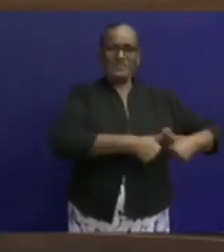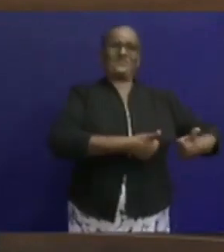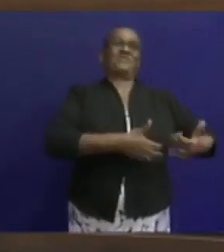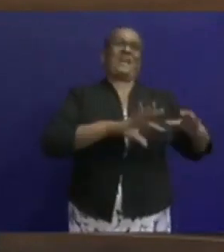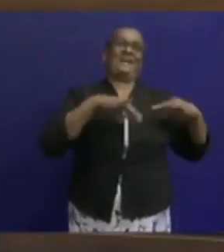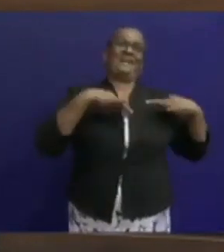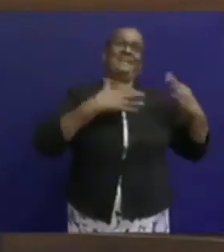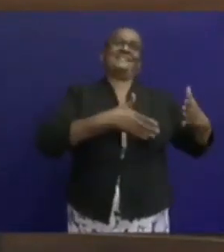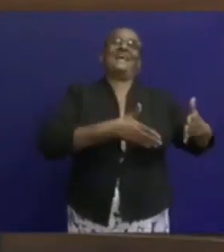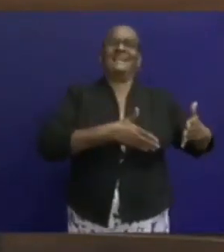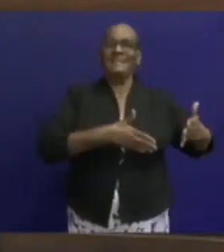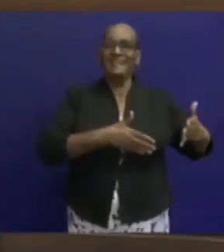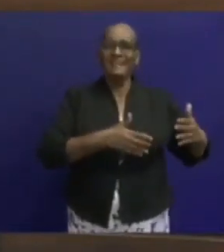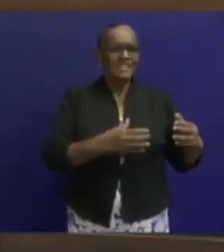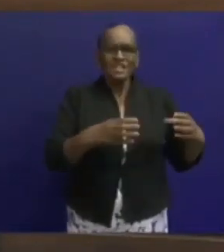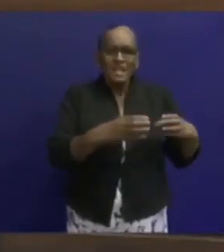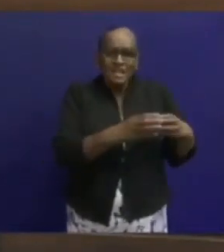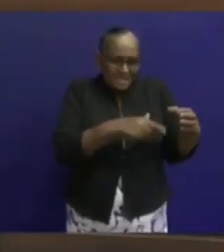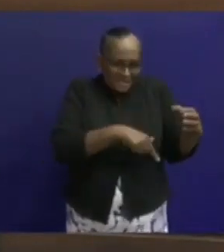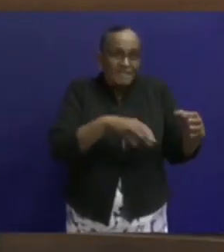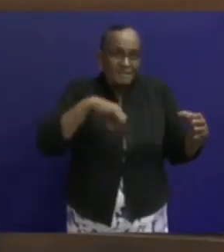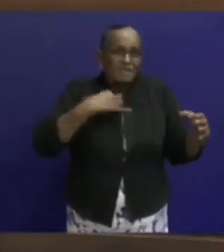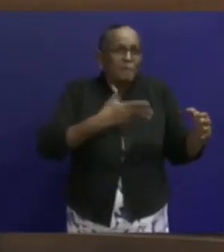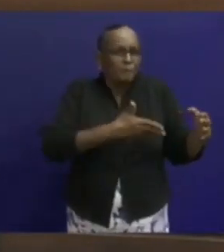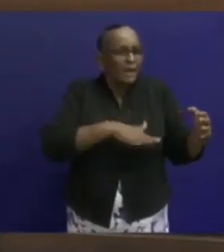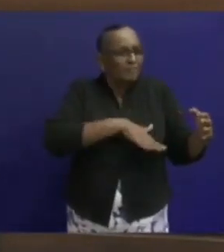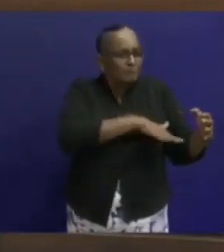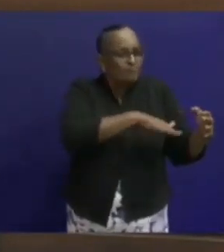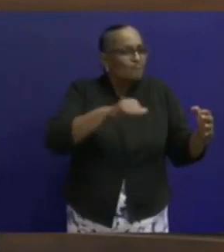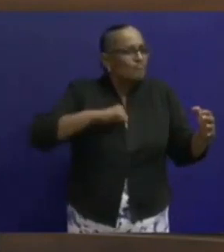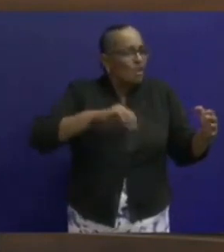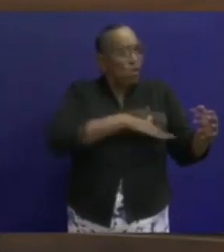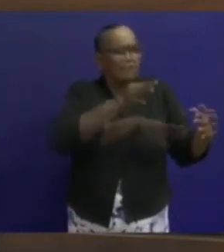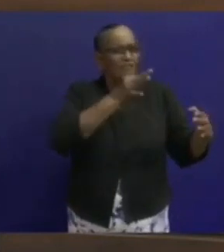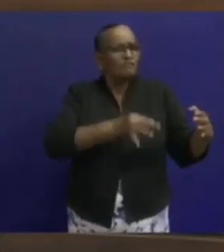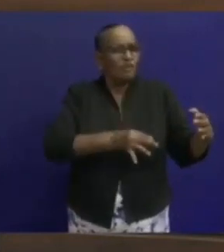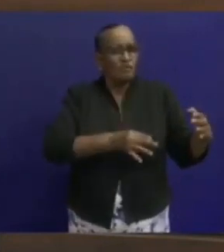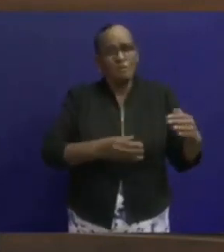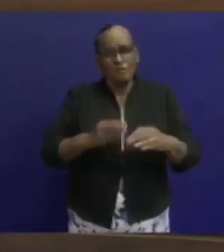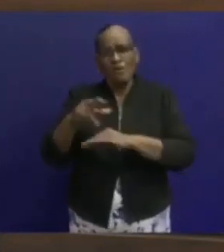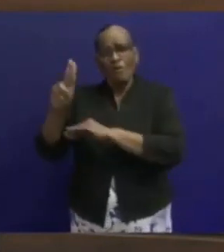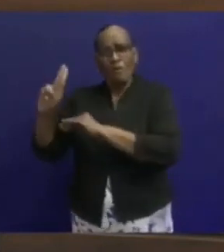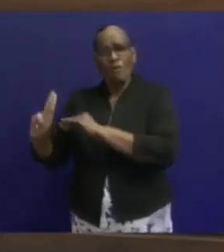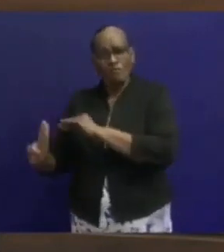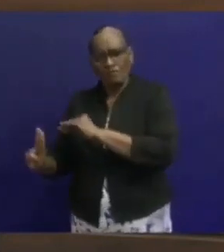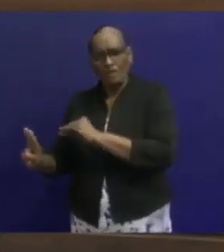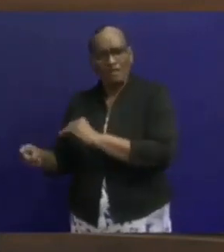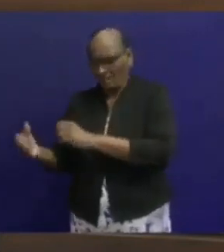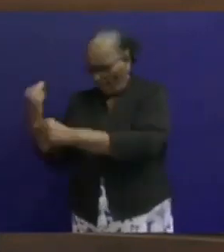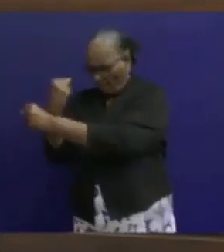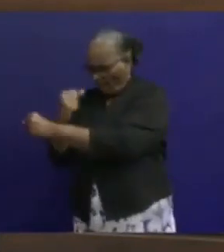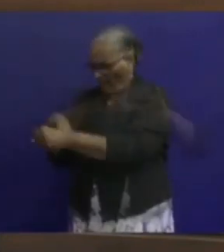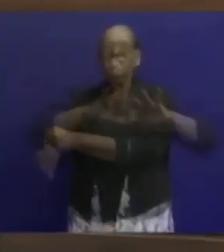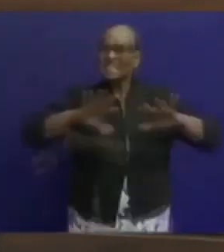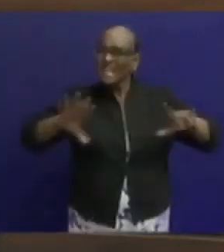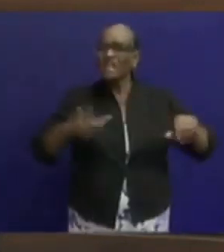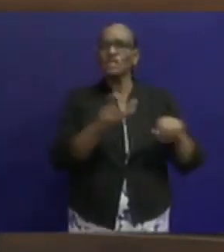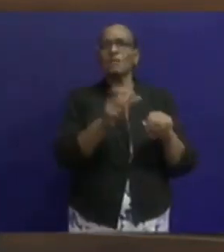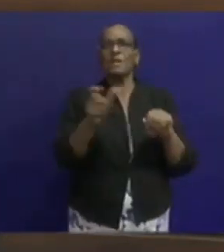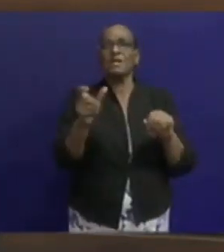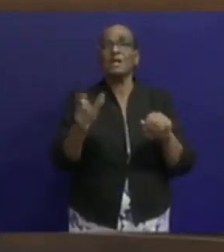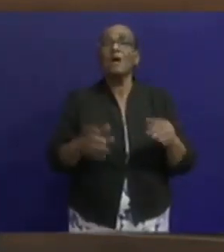thuis. De comfort van thuis is natuurlijk prettig. Je eigen omgeving. De overheidsquarantaine is geen gevangenis.